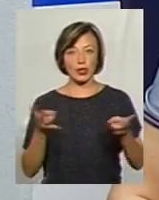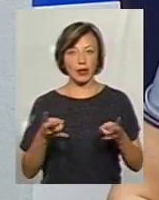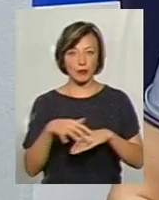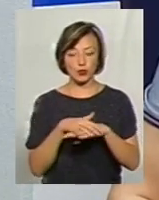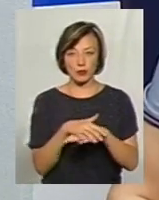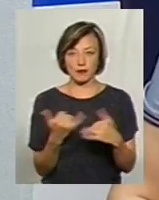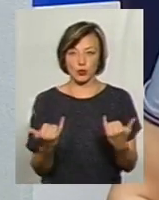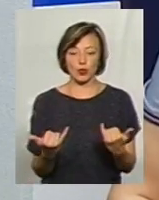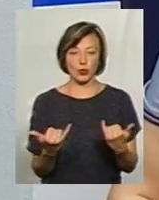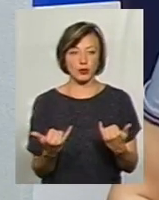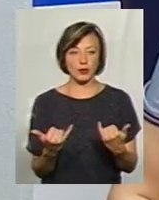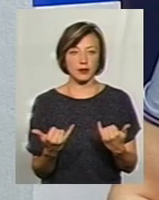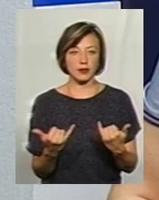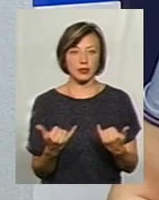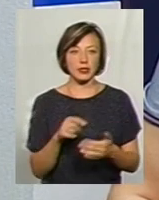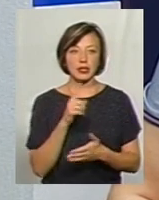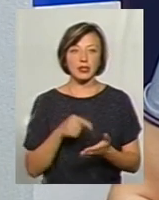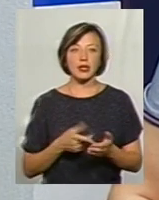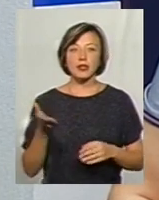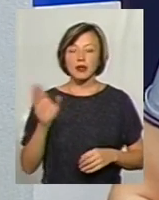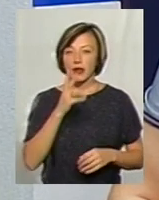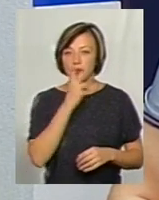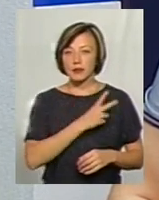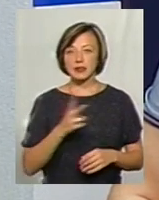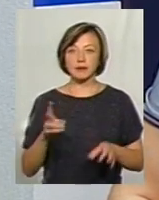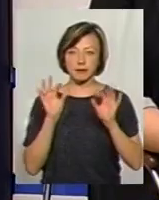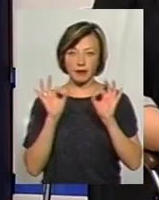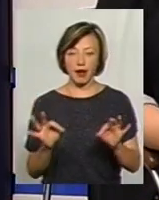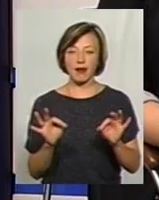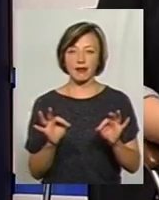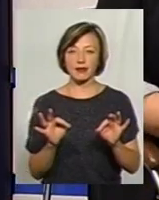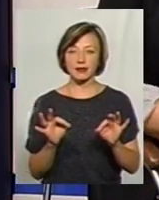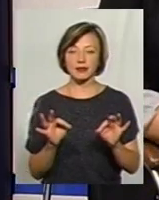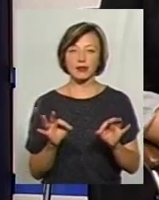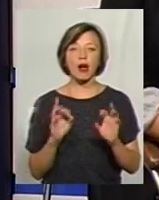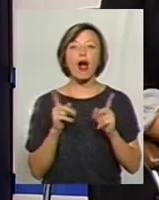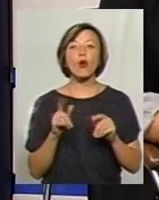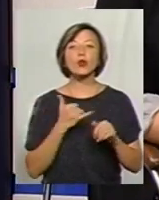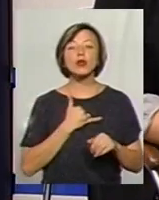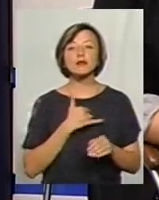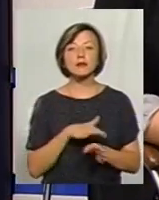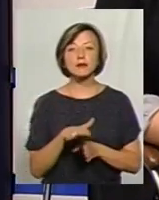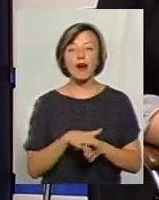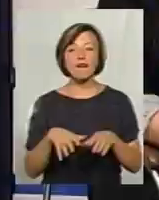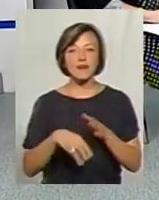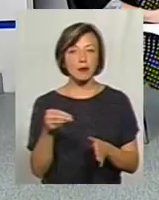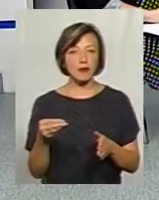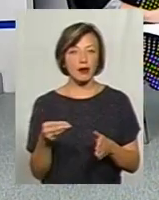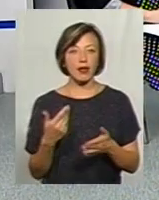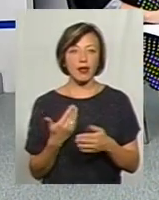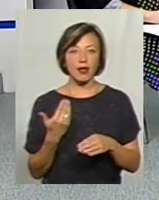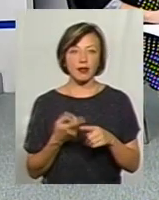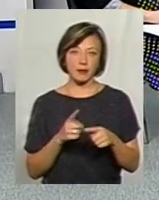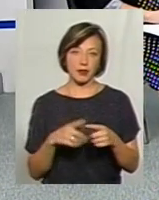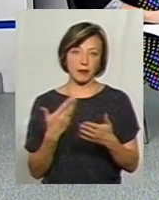суспільства. сьогодні. Ну, давайте посмотрим, правдив лицо, как у вообще проходят выборы. Ну, допустим, выборы того же